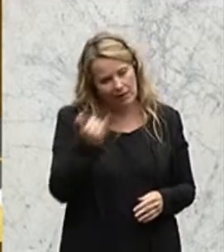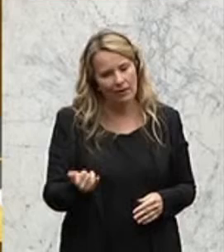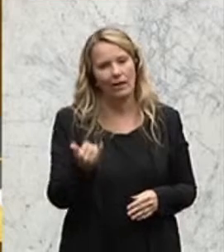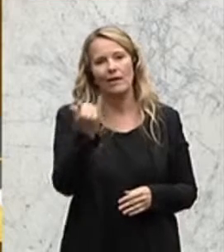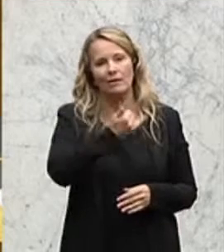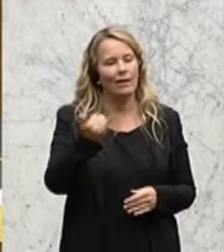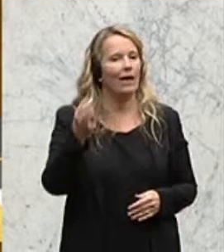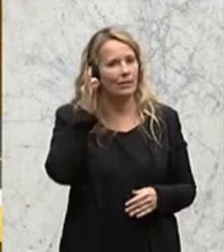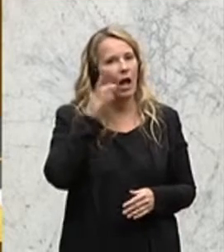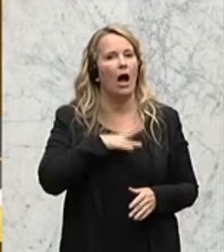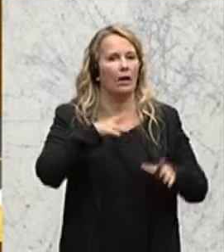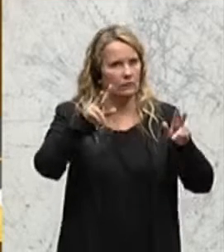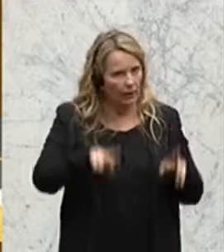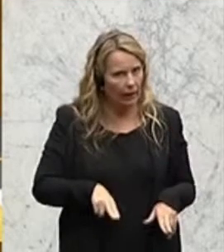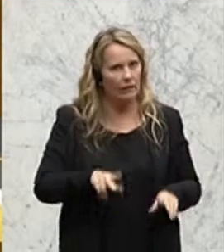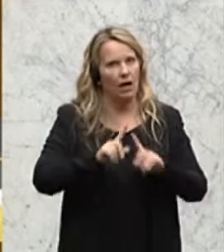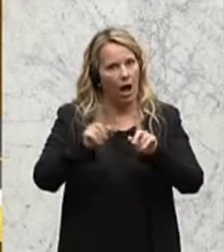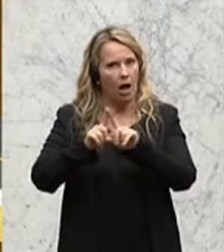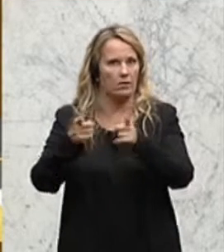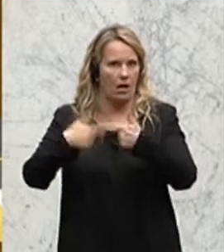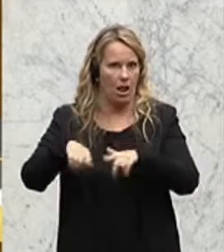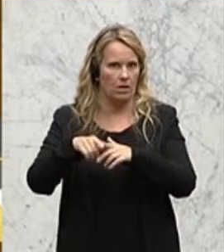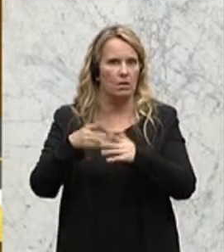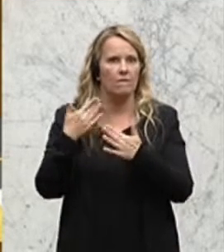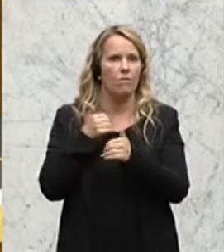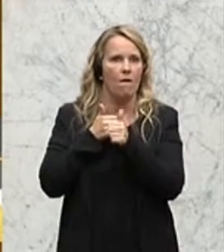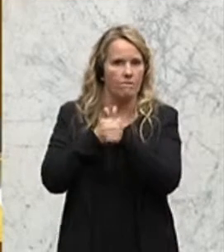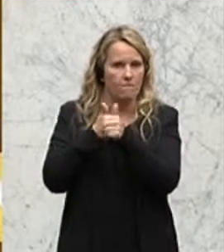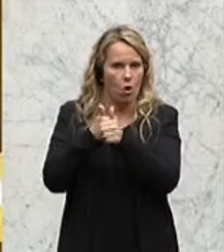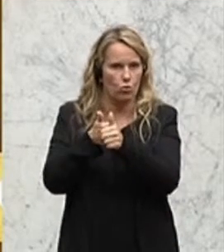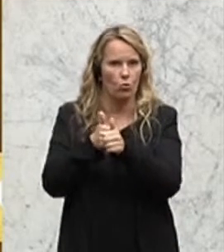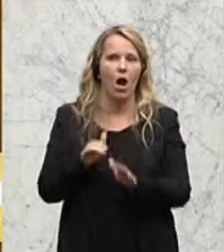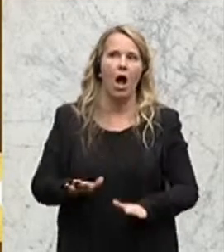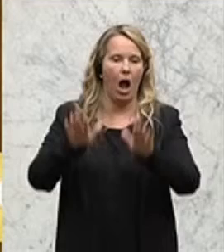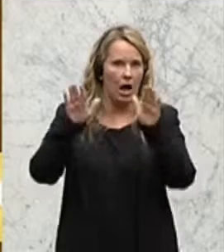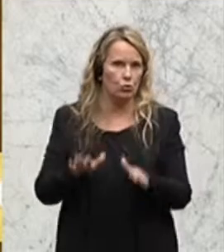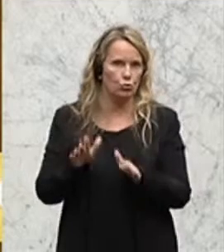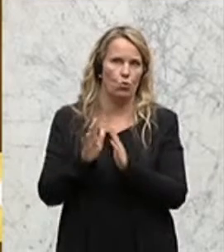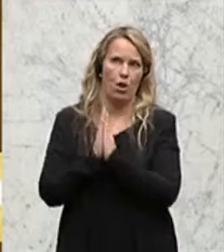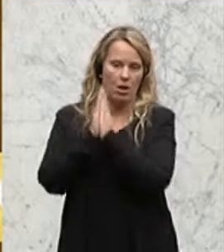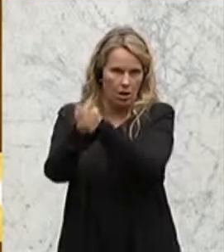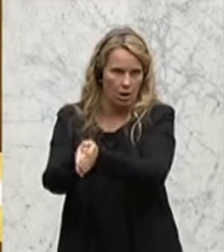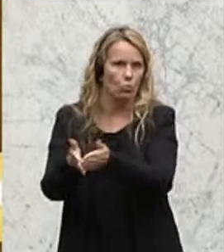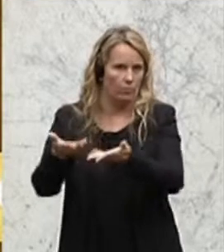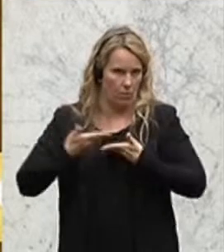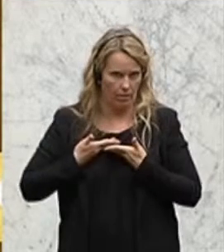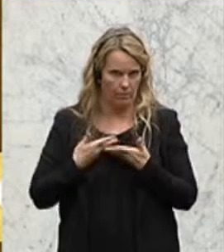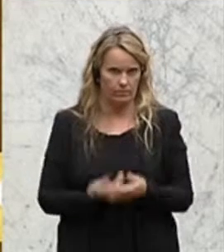Die hat das Recht, in anderen Ländern vor Verfolgung Asyl zu suchen und zu genießen.